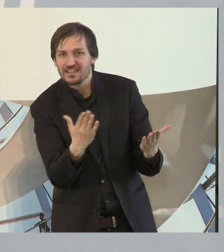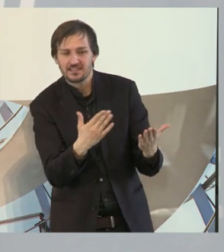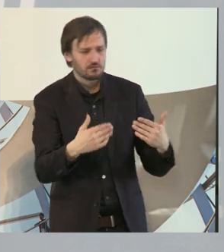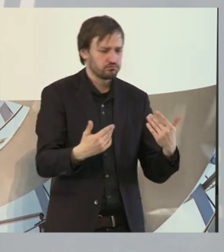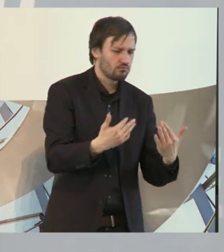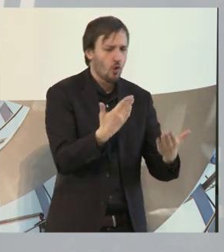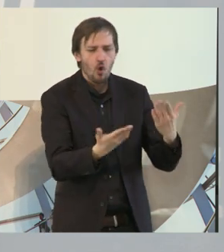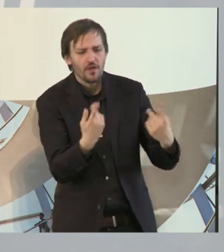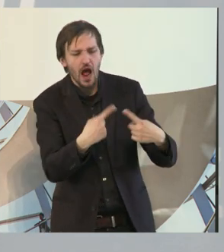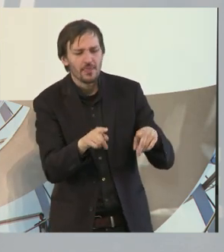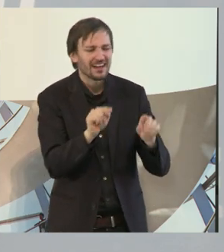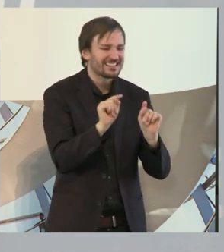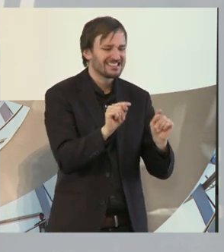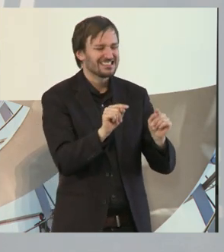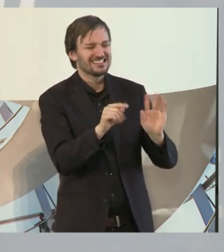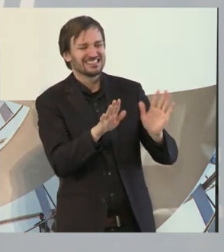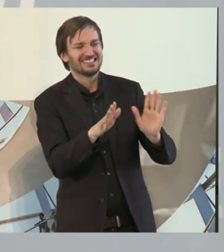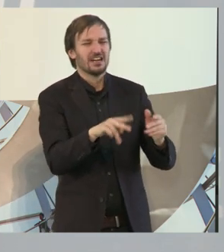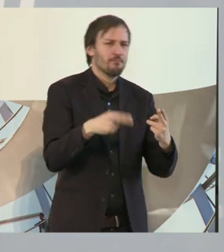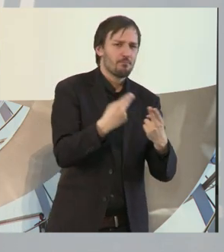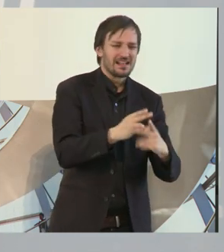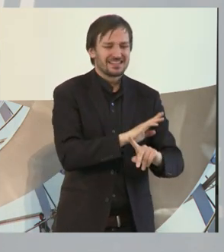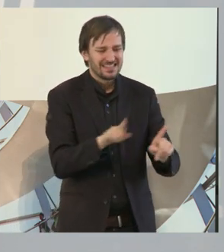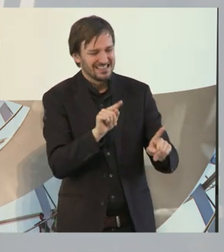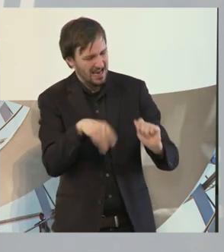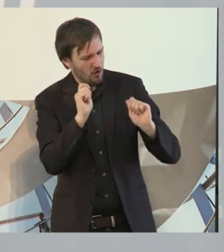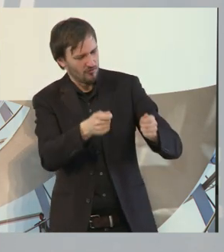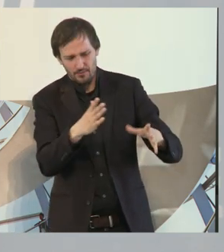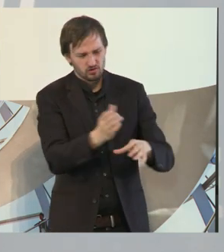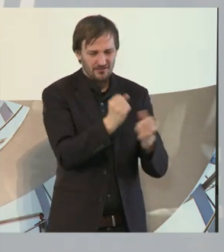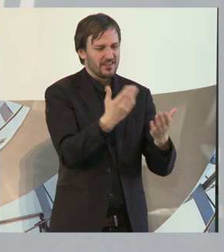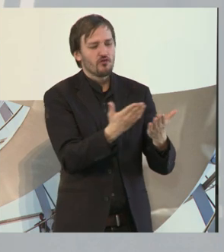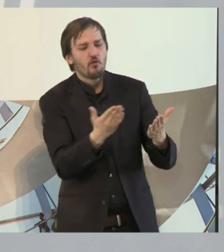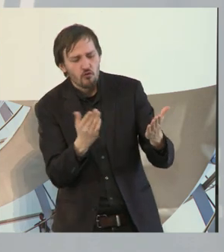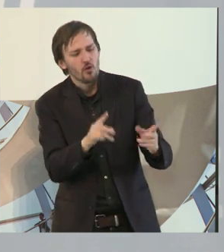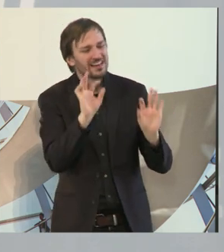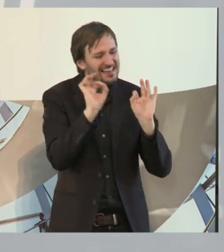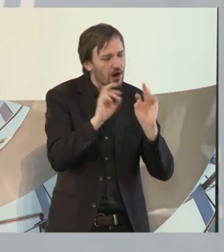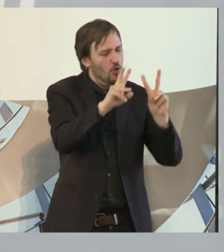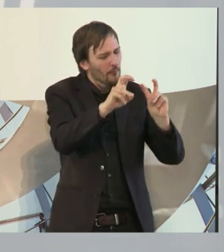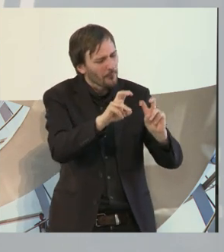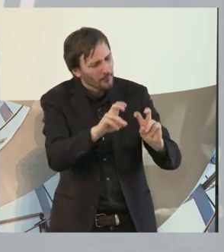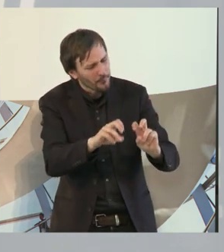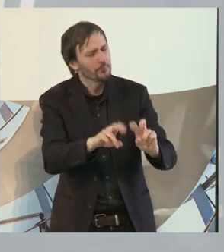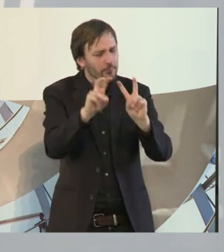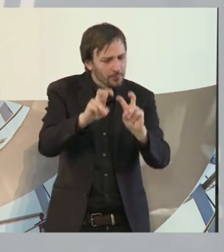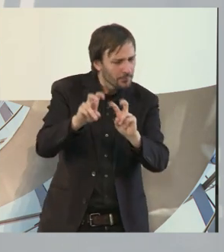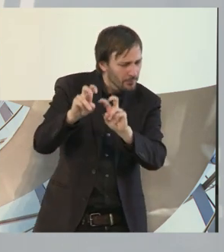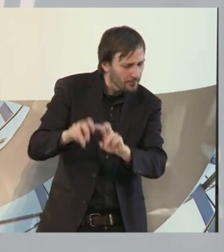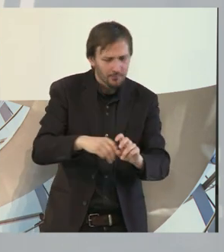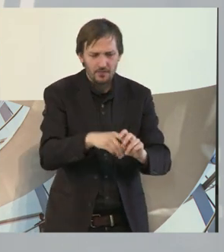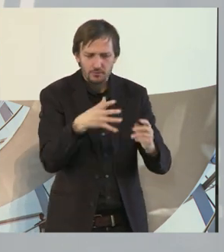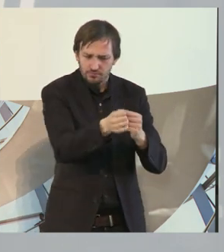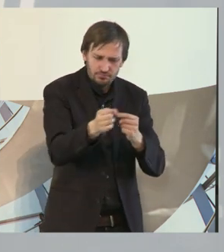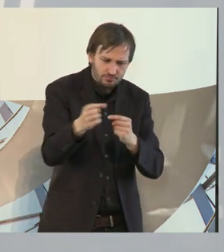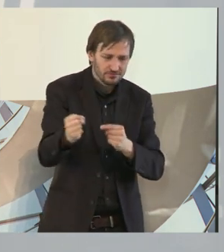möglicherweise durch Defizite nicht in der Lage, die gestellten Aufgaben zu erfüllen. Wenn alle beteiligten Partner